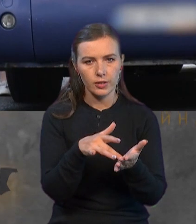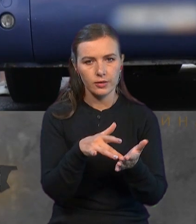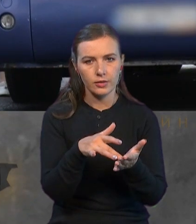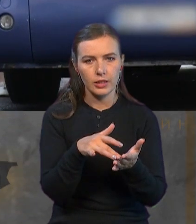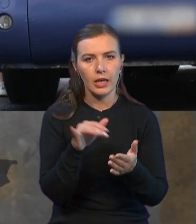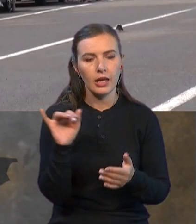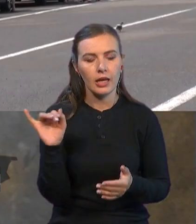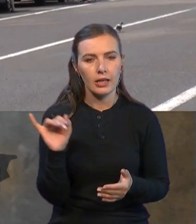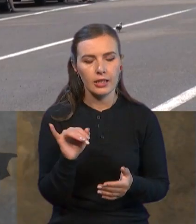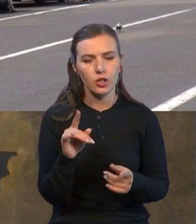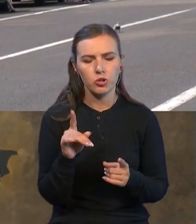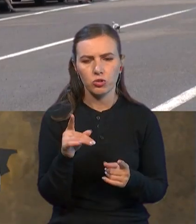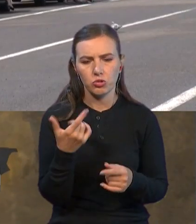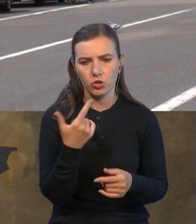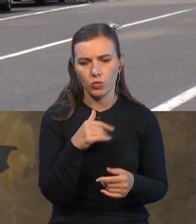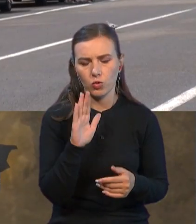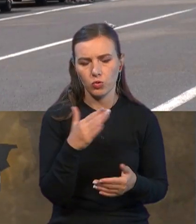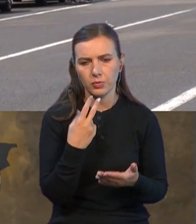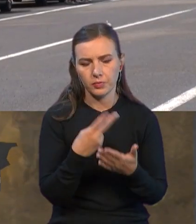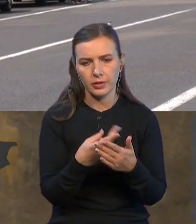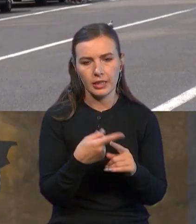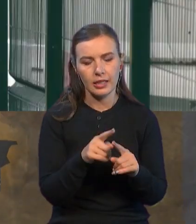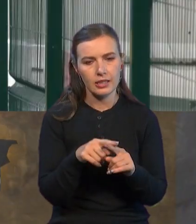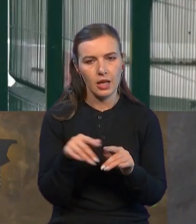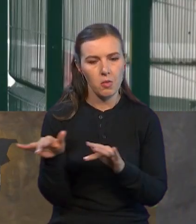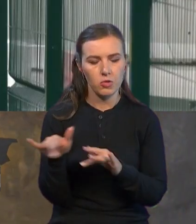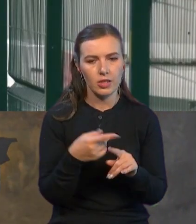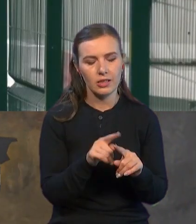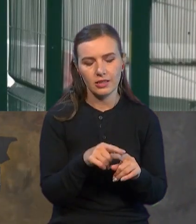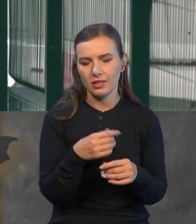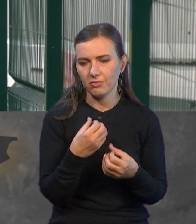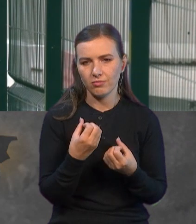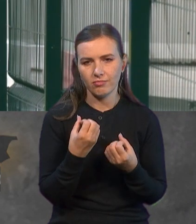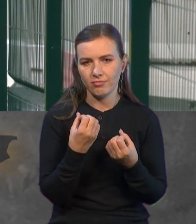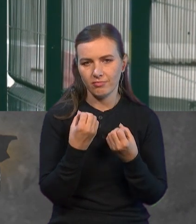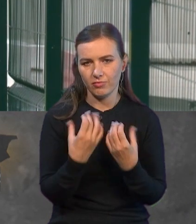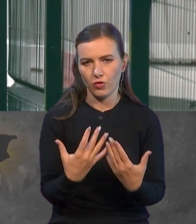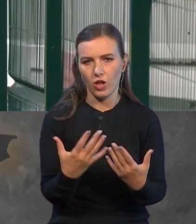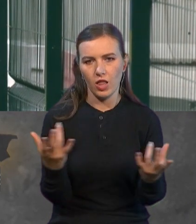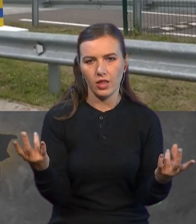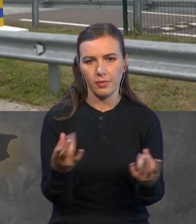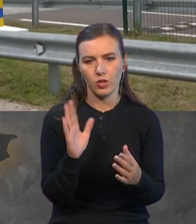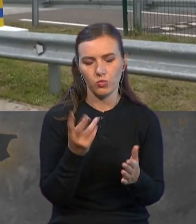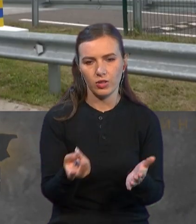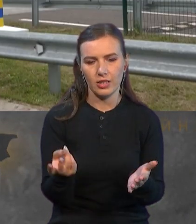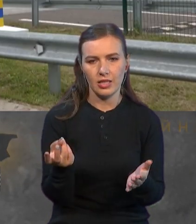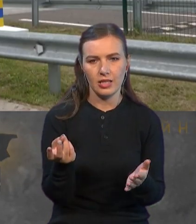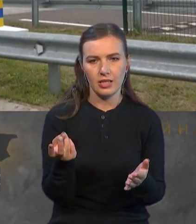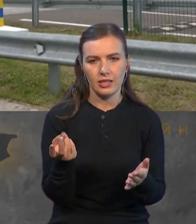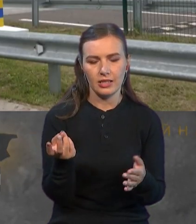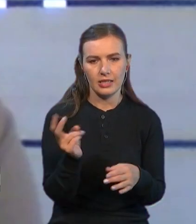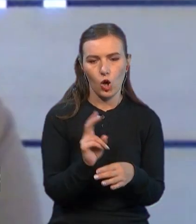власне, що з собою буде представляти ця процедура, це буквально необхідно буде заходити на сайт,